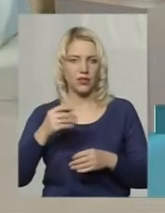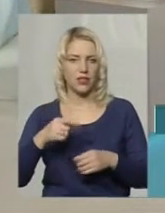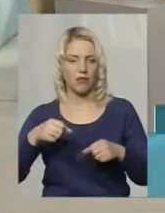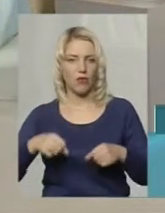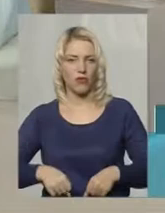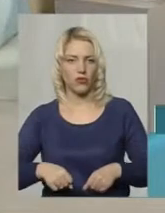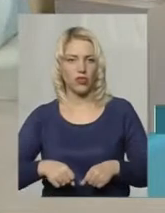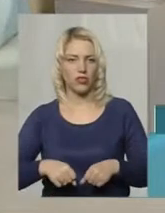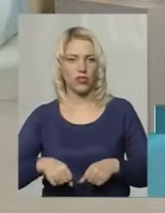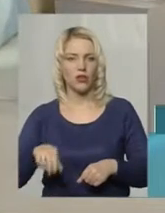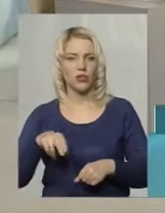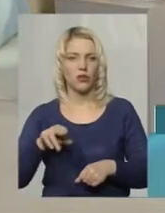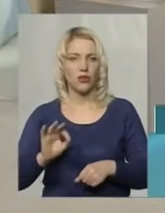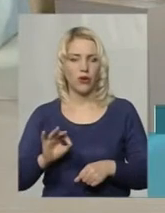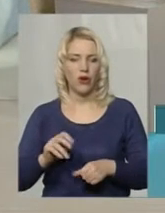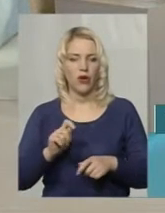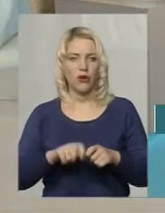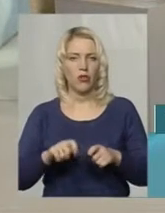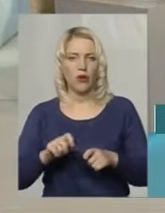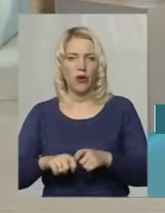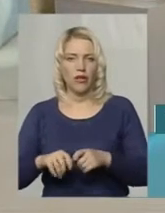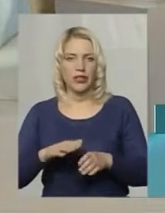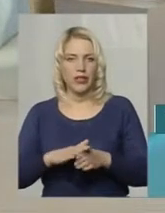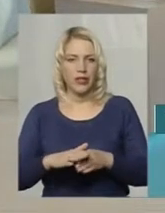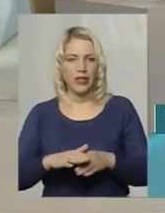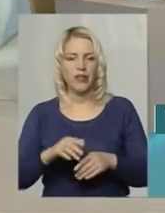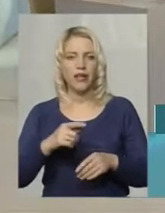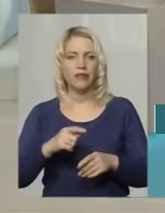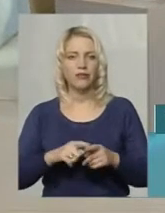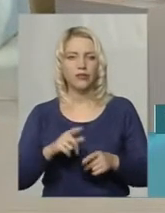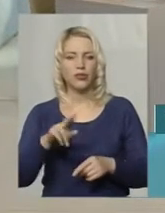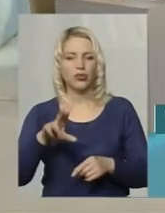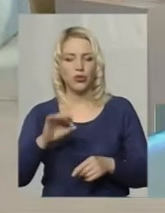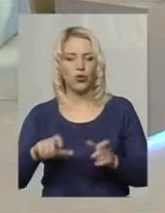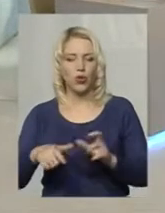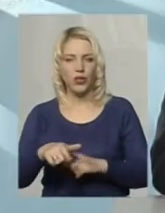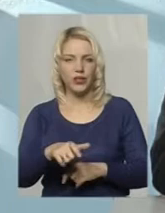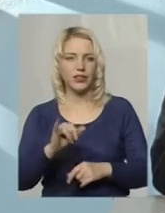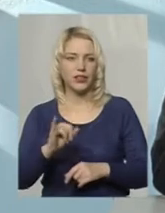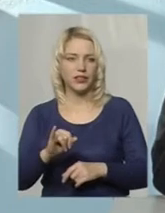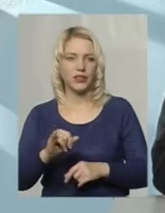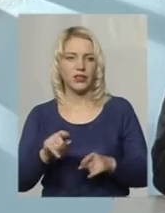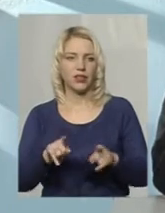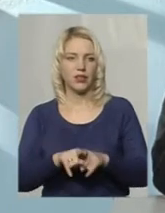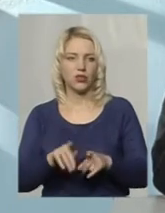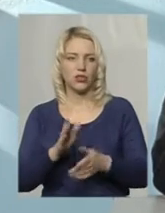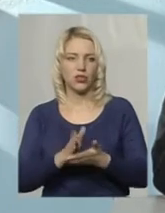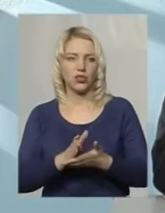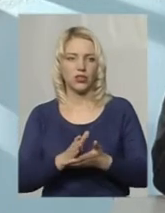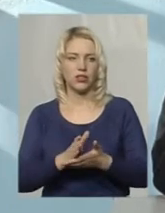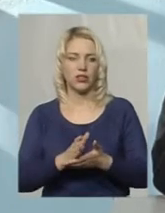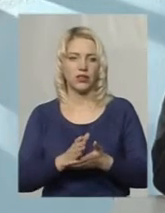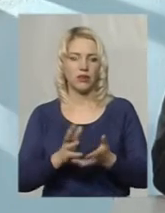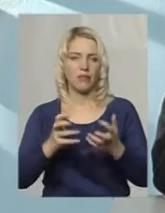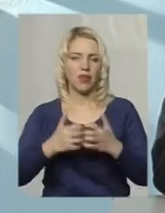сказав пан Роман, щодо контролю, здійснення контролю за якістю доріг. І навіть є правові